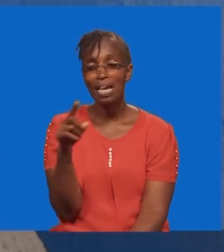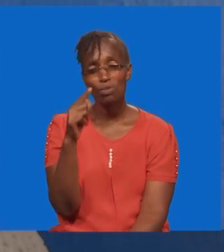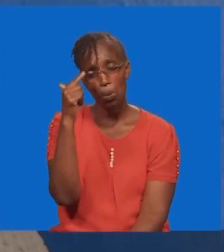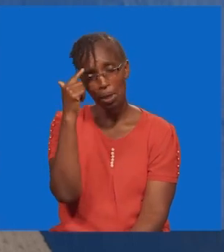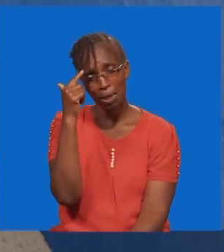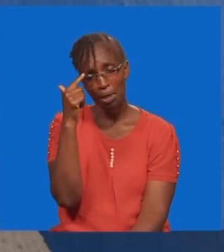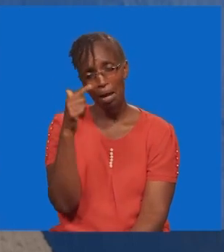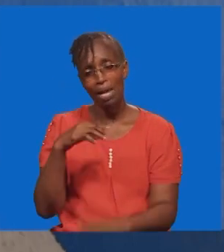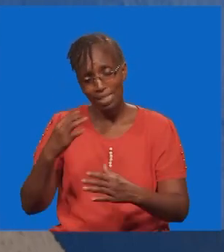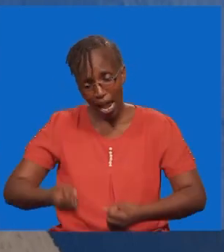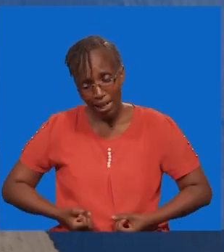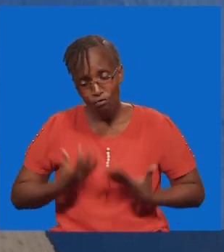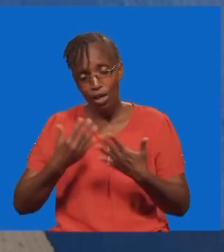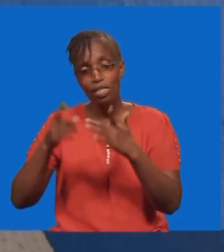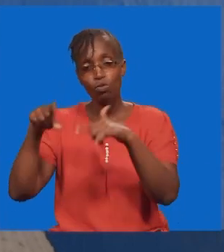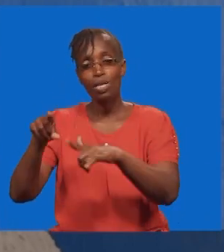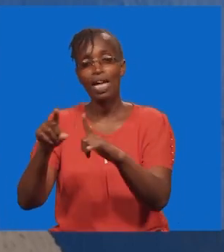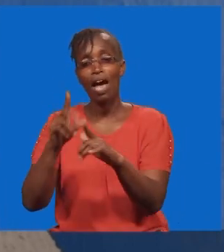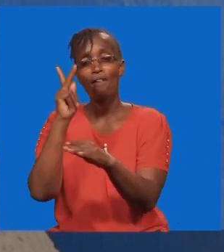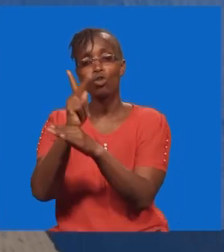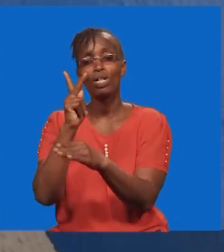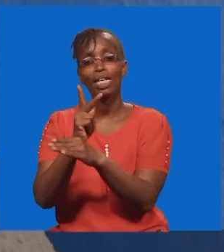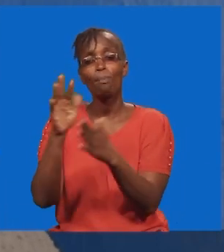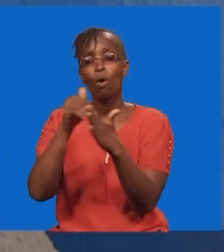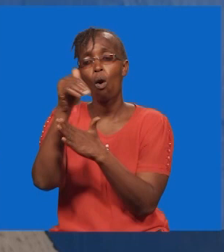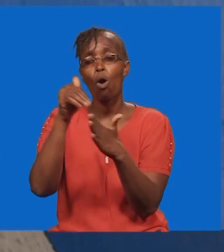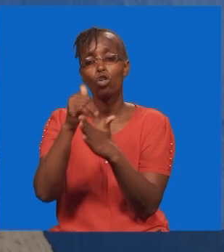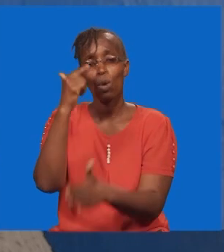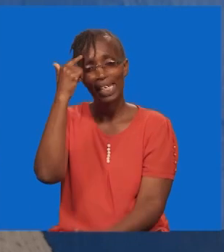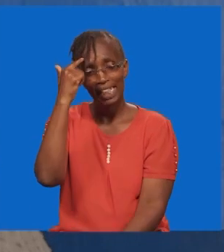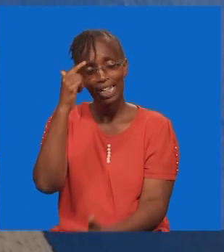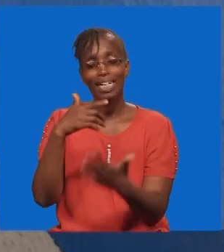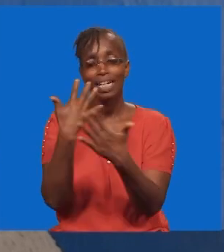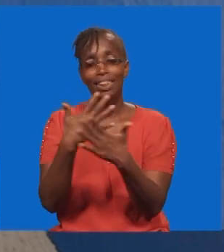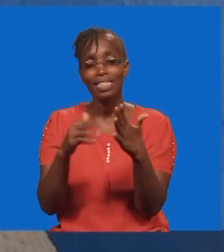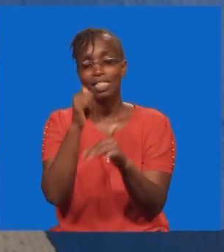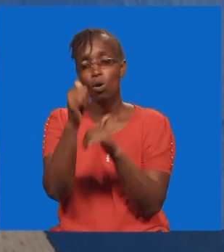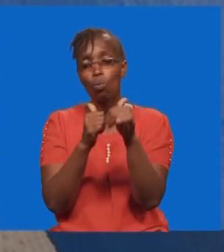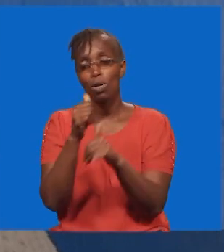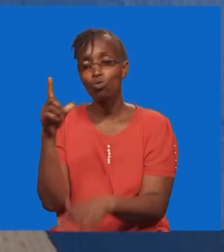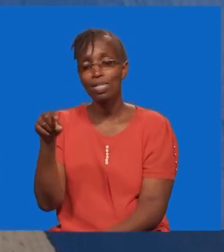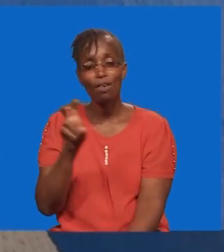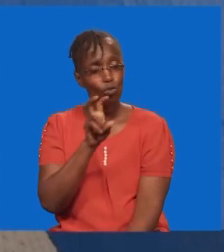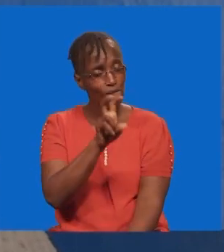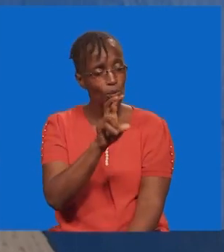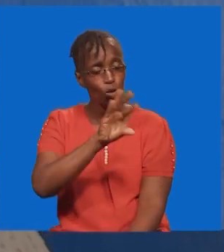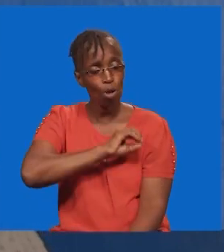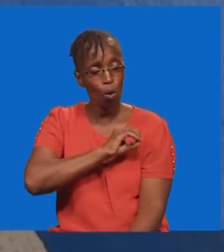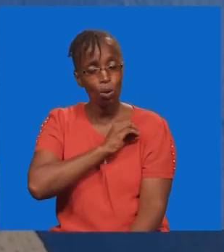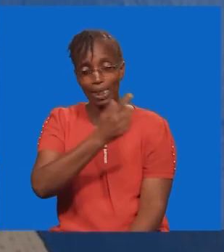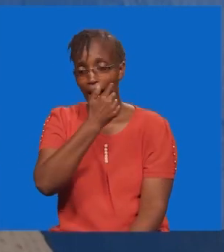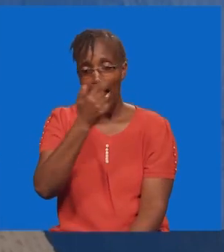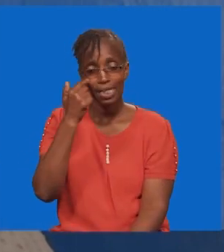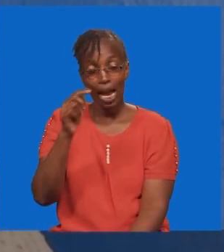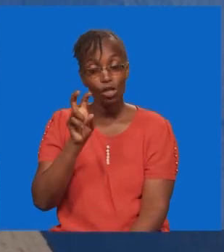Unapo, jichukulia na kunjitolea. Na kuyaweka, mafikira yako. Mambo ambayo unayangalia kwa macho